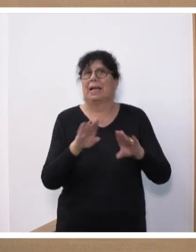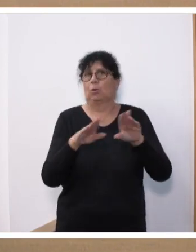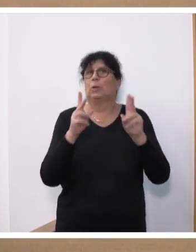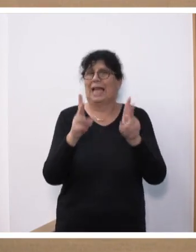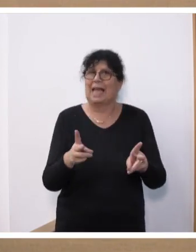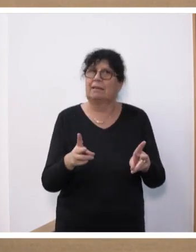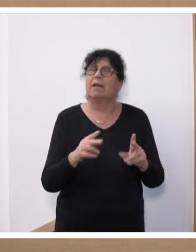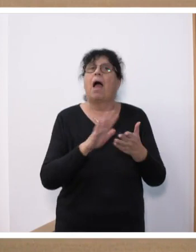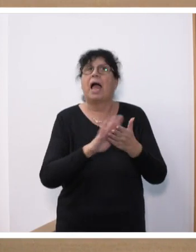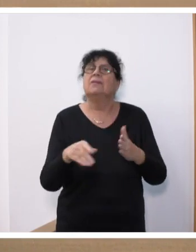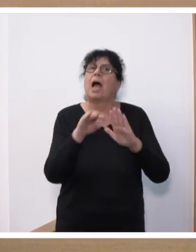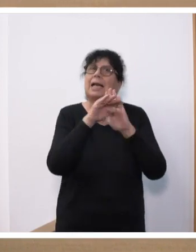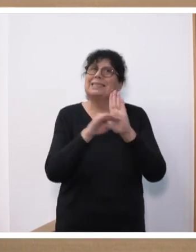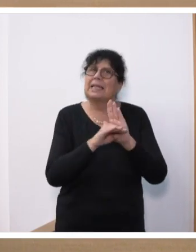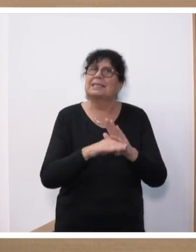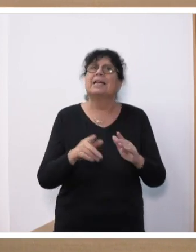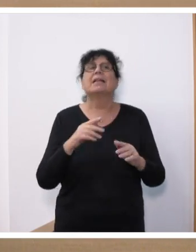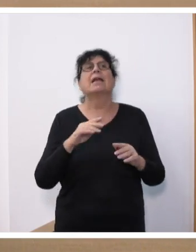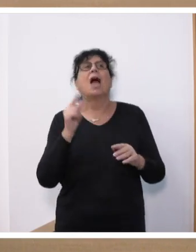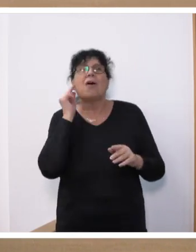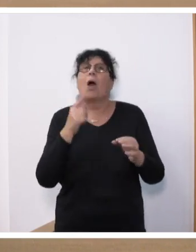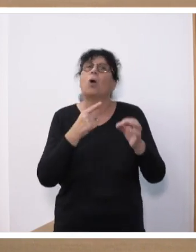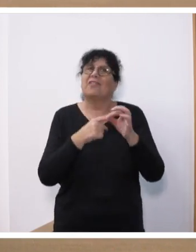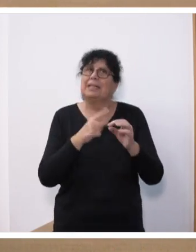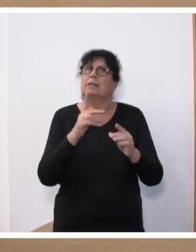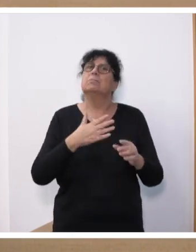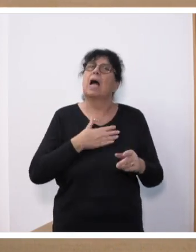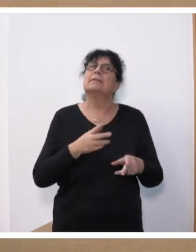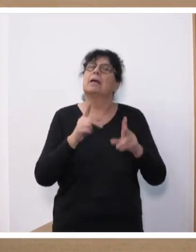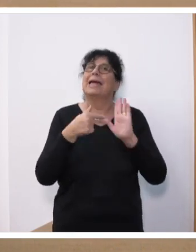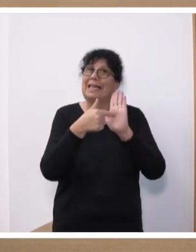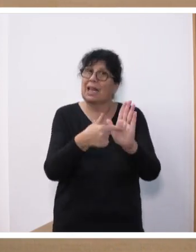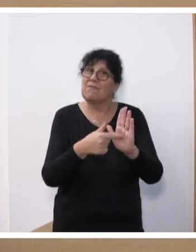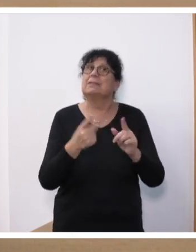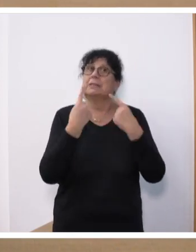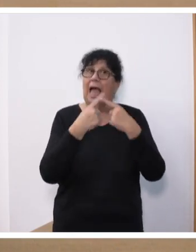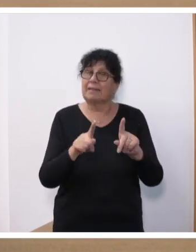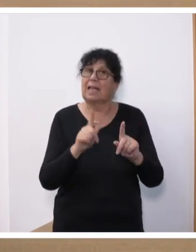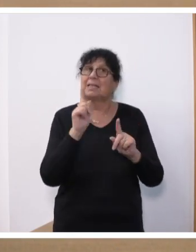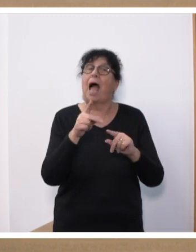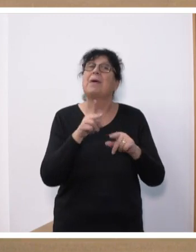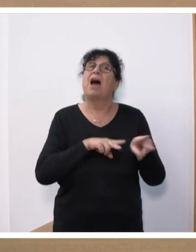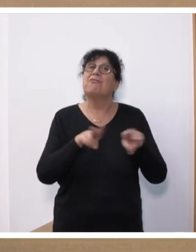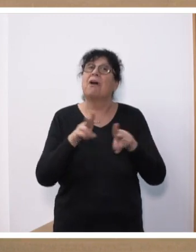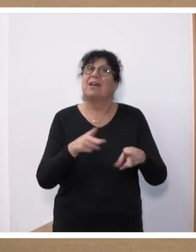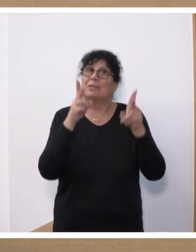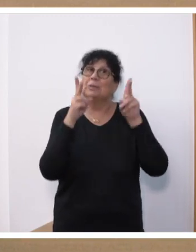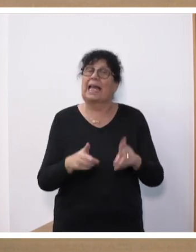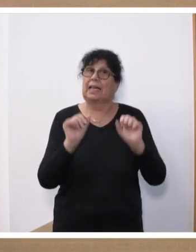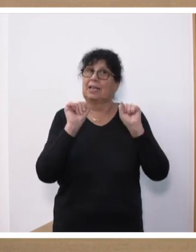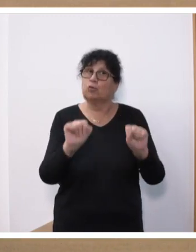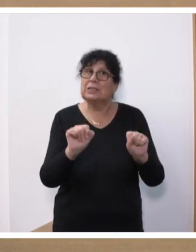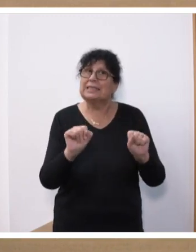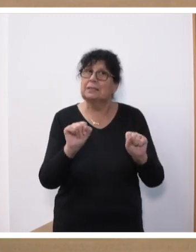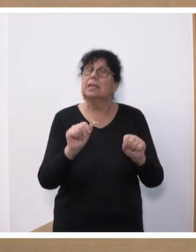gesetzlich, Frau Quinten hat auch dazu recht darauf hingewiesen, ist das anders, aber der verfassungsrechtliche Schutz, das ist korrekt,